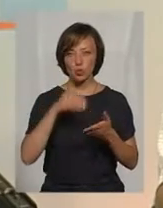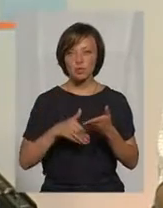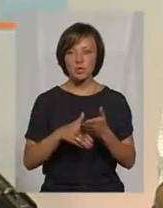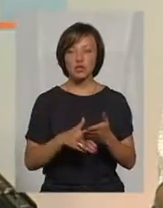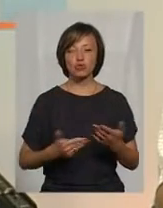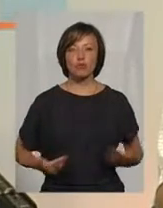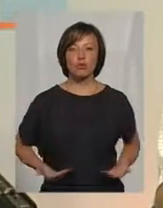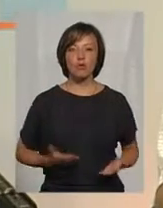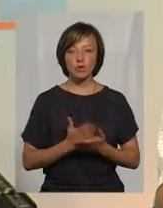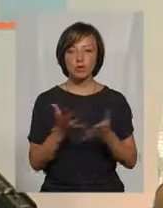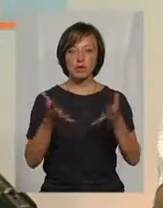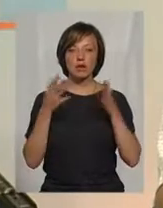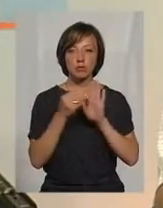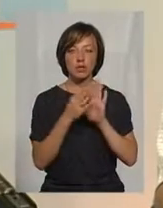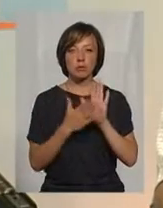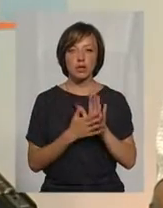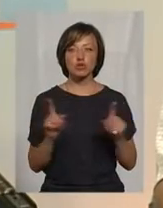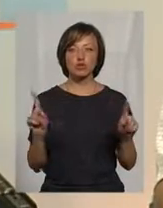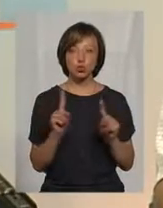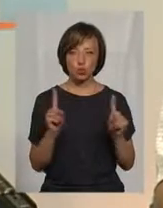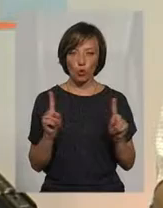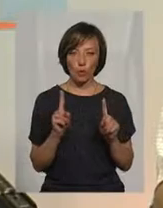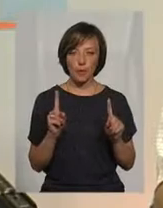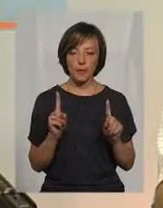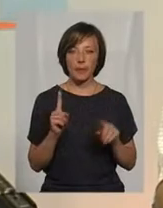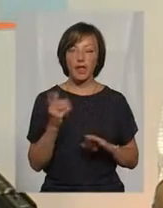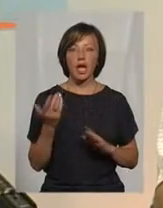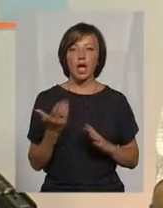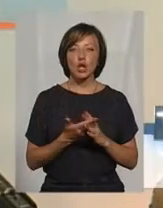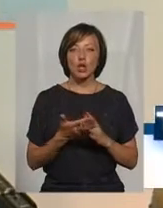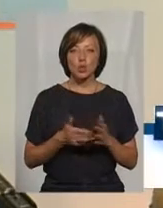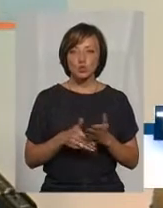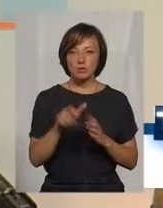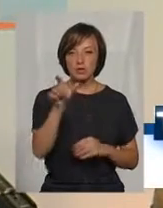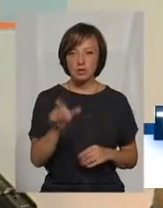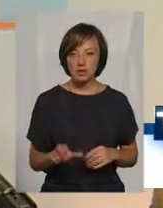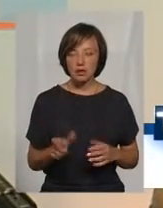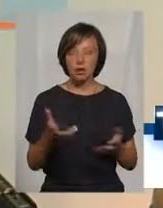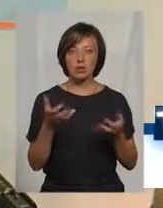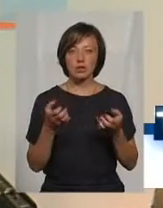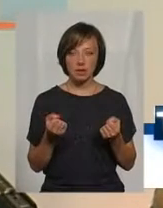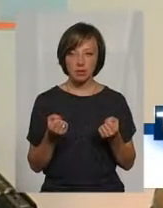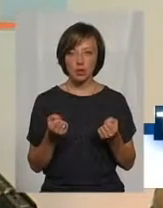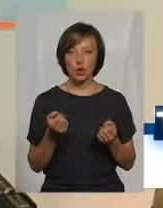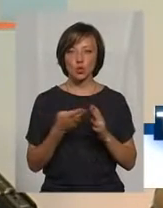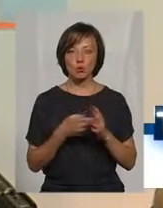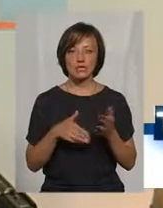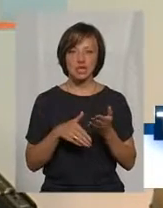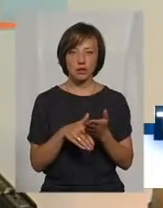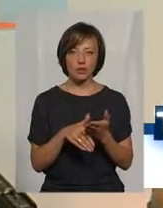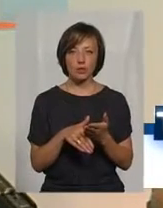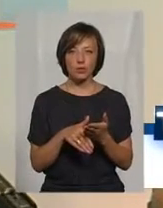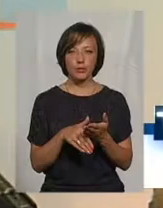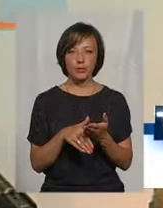-комунальні послуги, чітко передбачено, що субсидіант або сім'я, яка одержує субсидію,